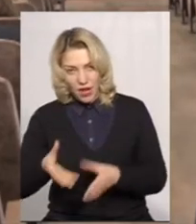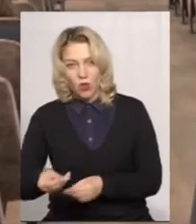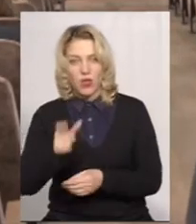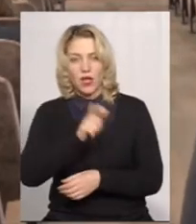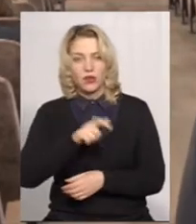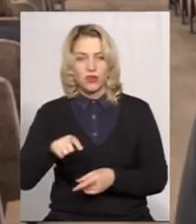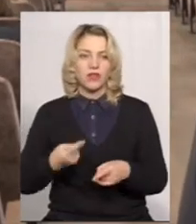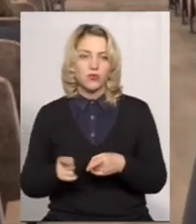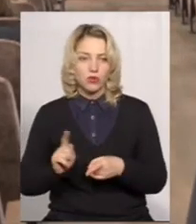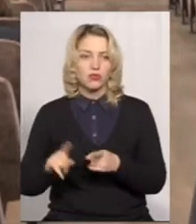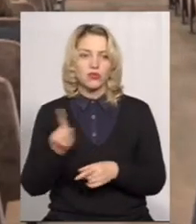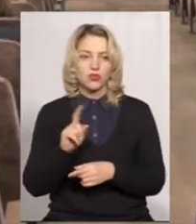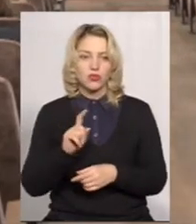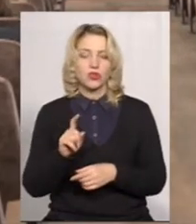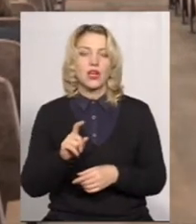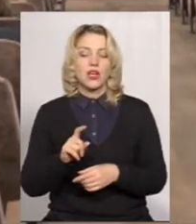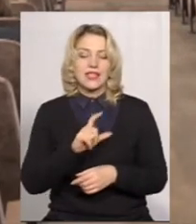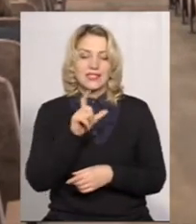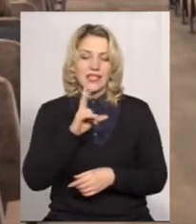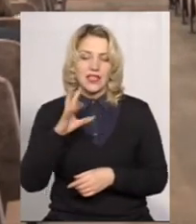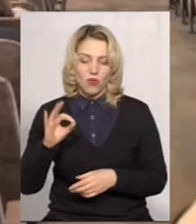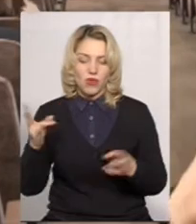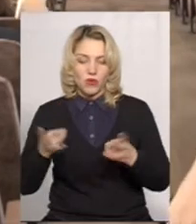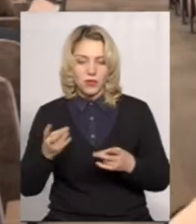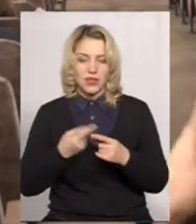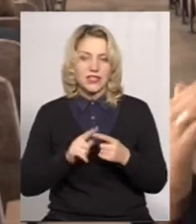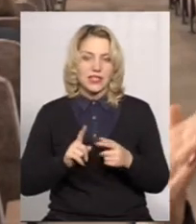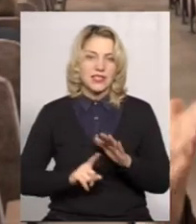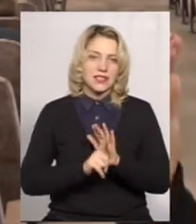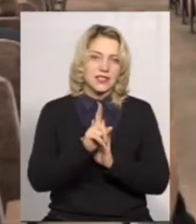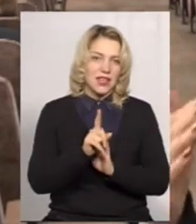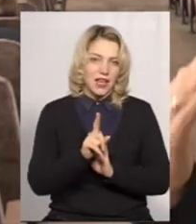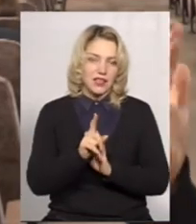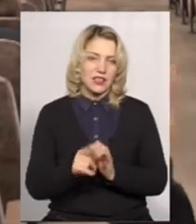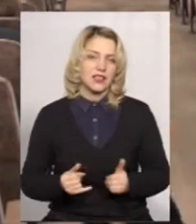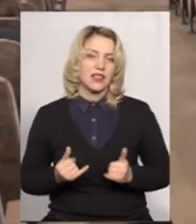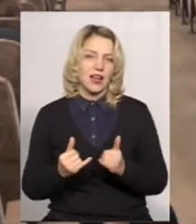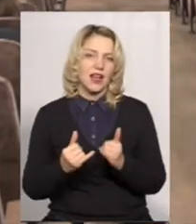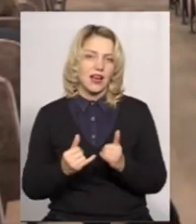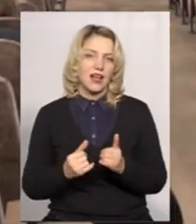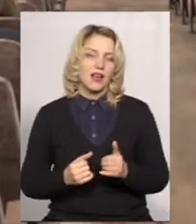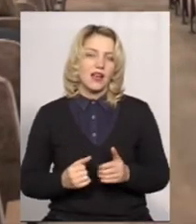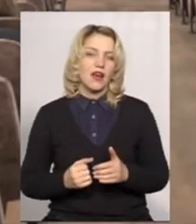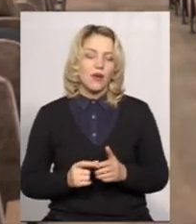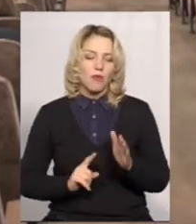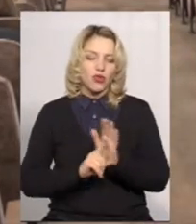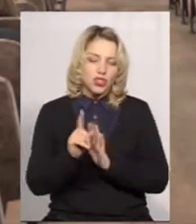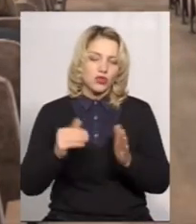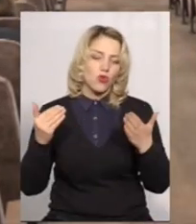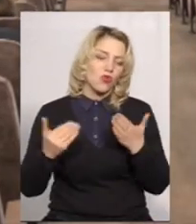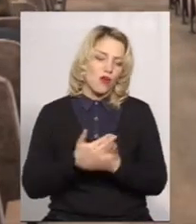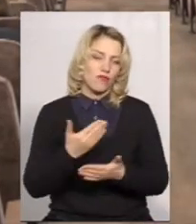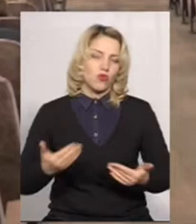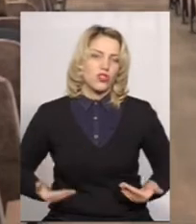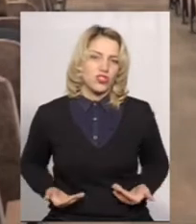те, що зовнішнє необхідне, і зовнішнє – це старт для початку нової ланки в